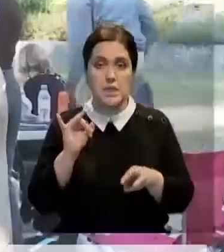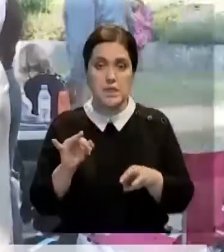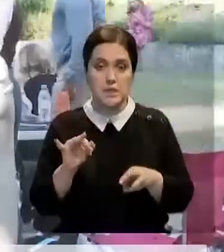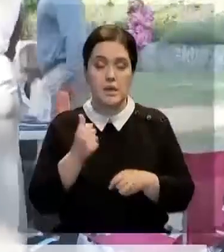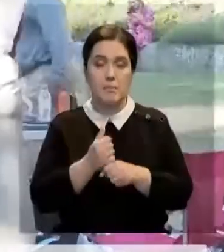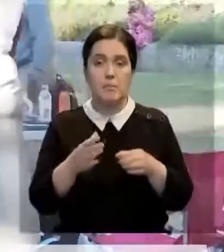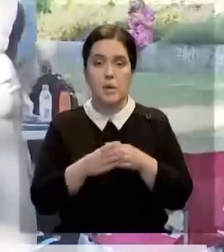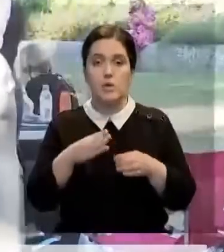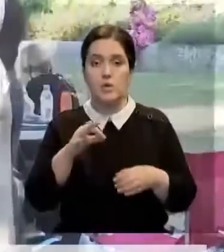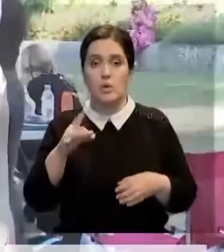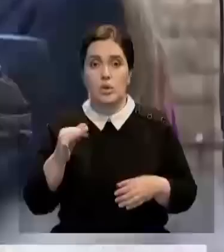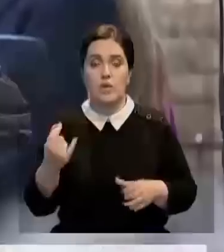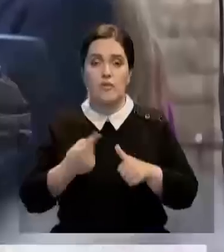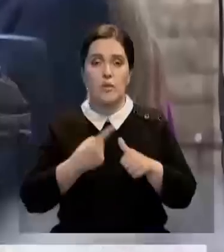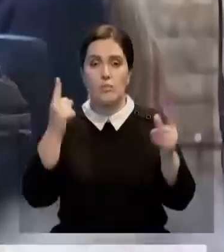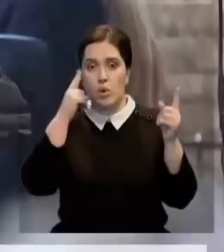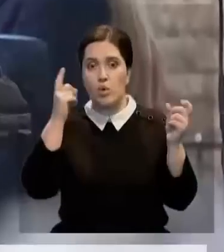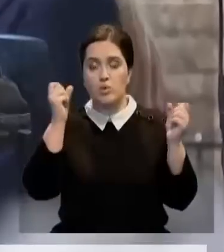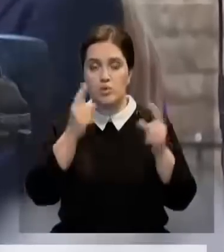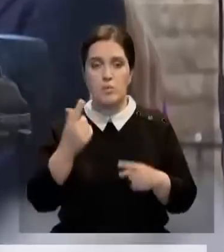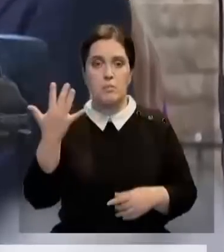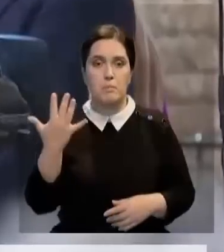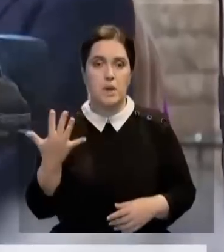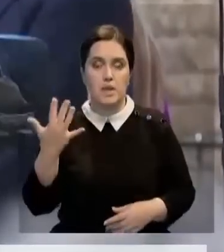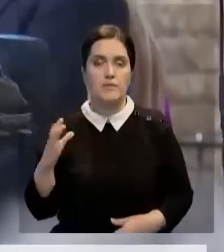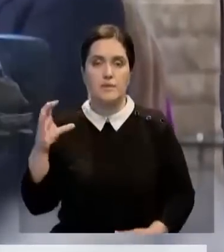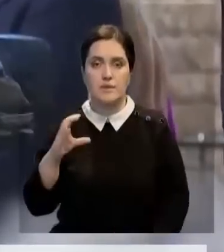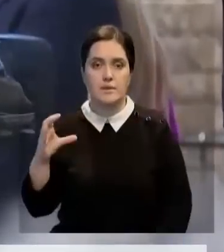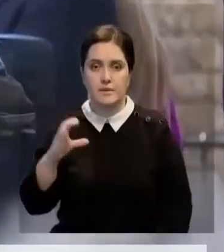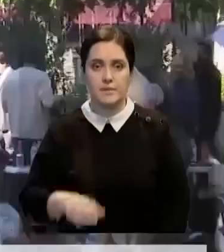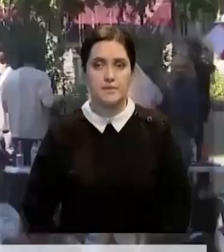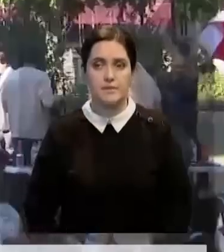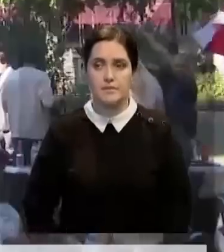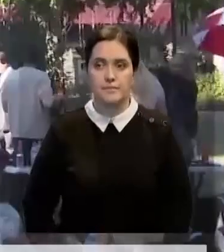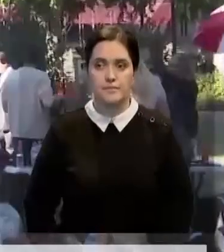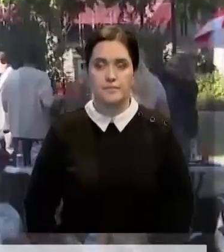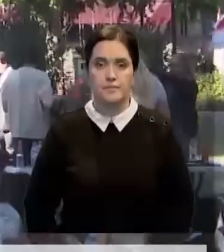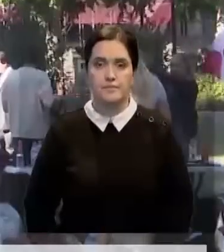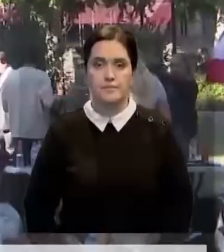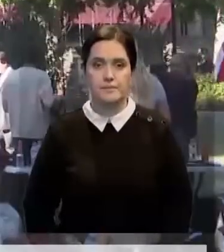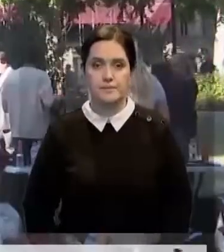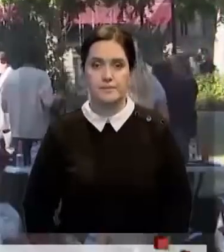партии ТОРИ, то его имя мы узнаем только 5 сентября. Вероника Боярова, Хабар, 24.